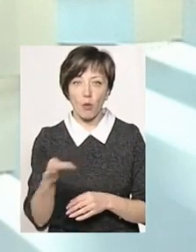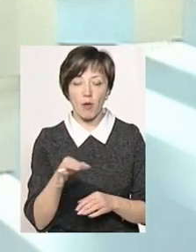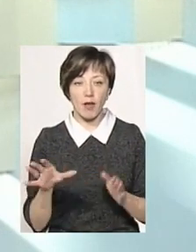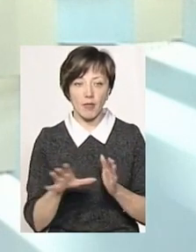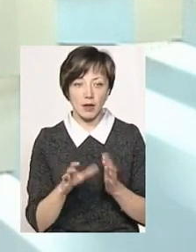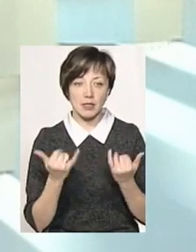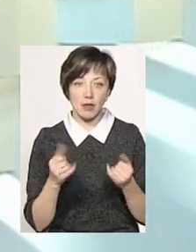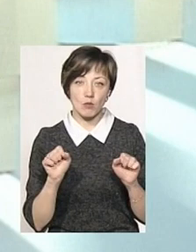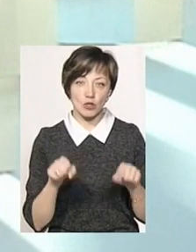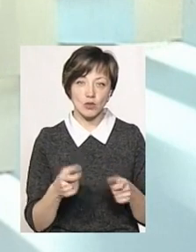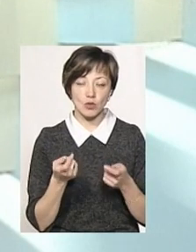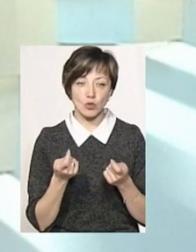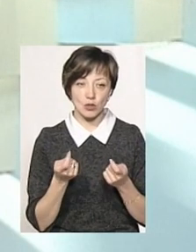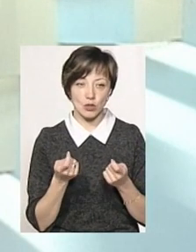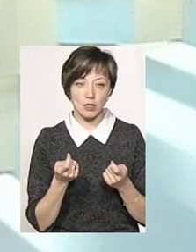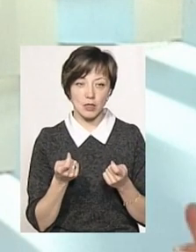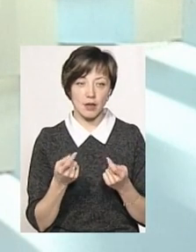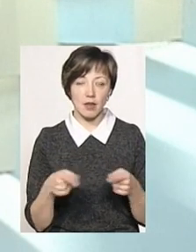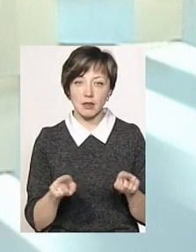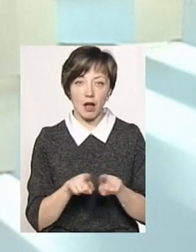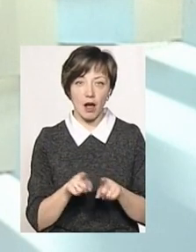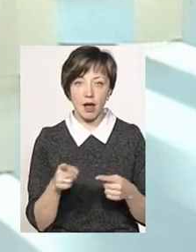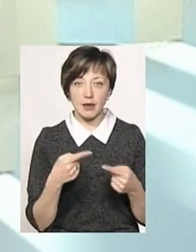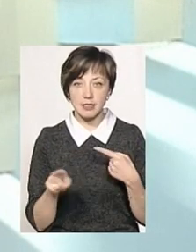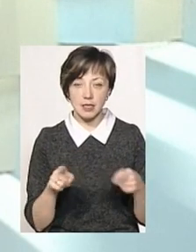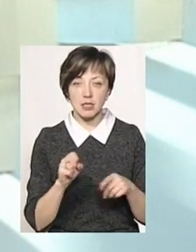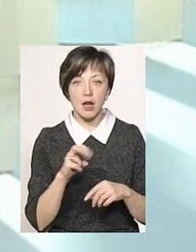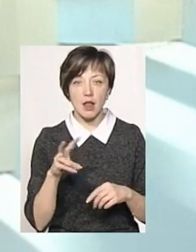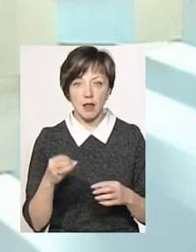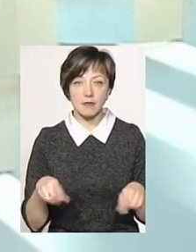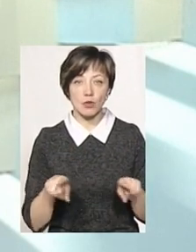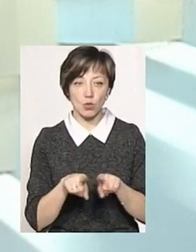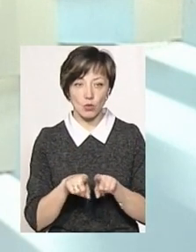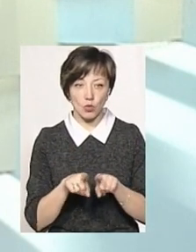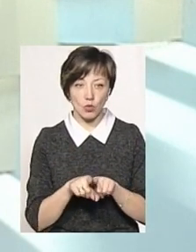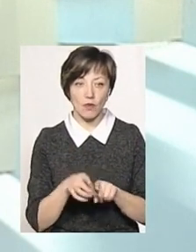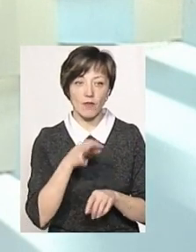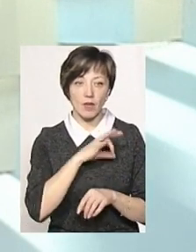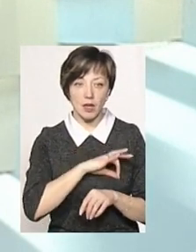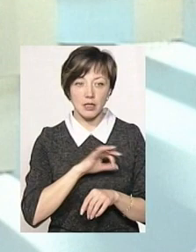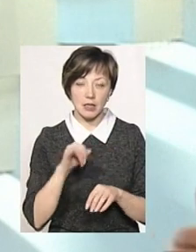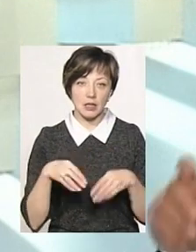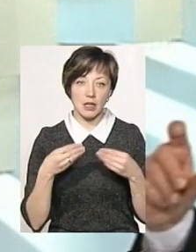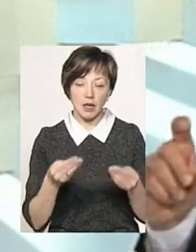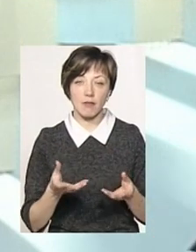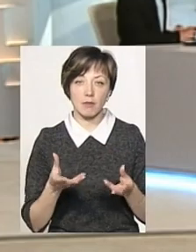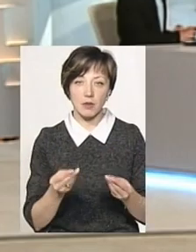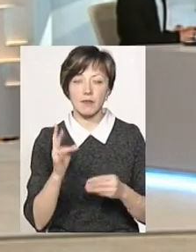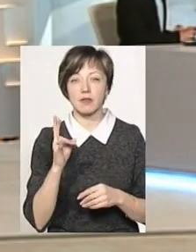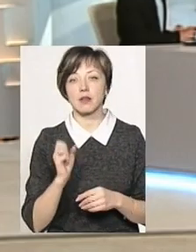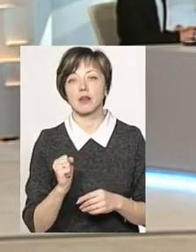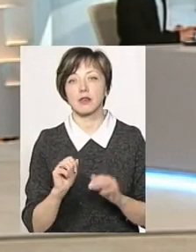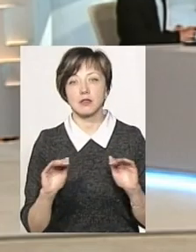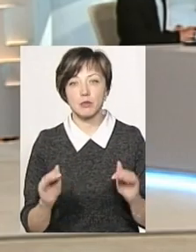«Обленерго». Зараз, можливо, трошки не така вже різниця, але все одно воно однозначно вигідно і воно дає вплив на